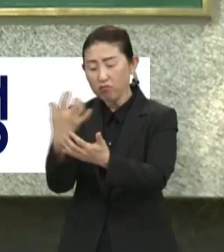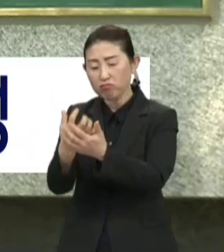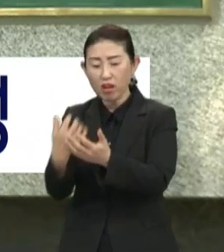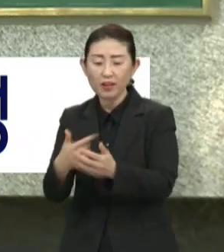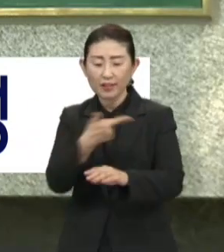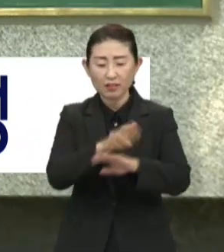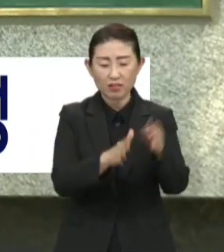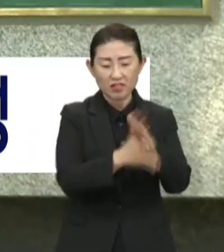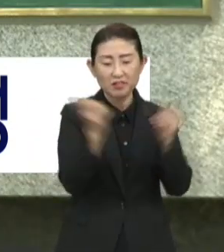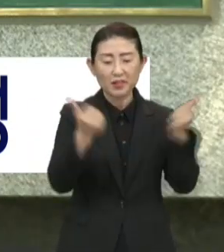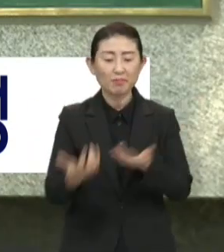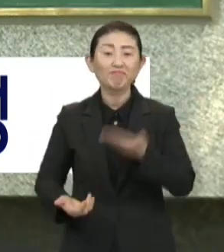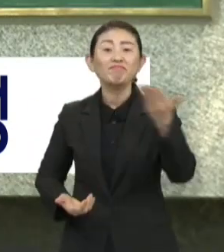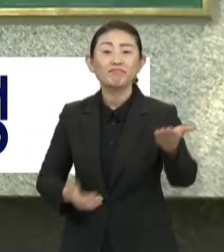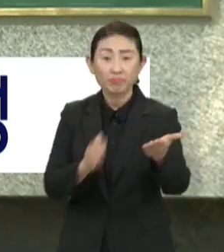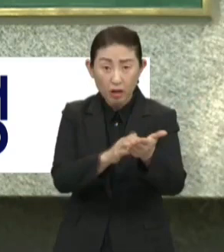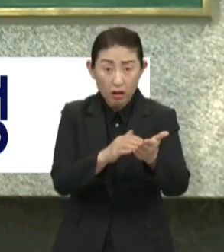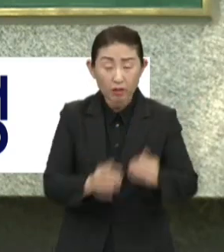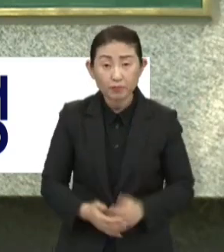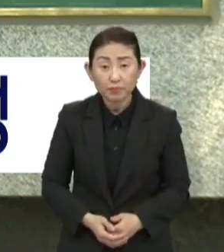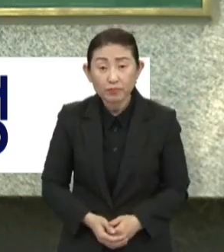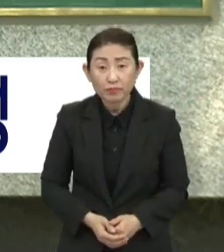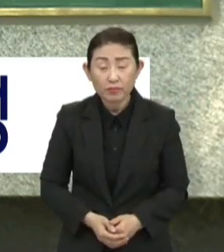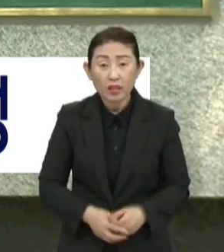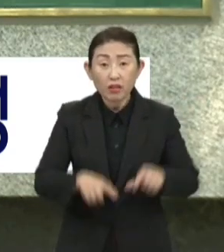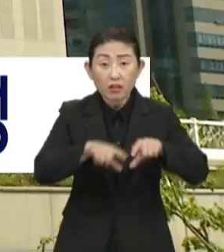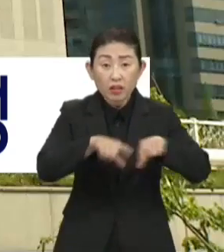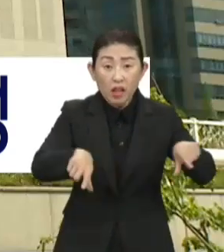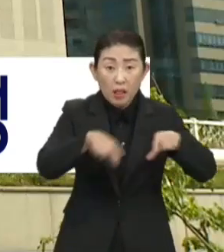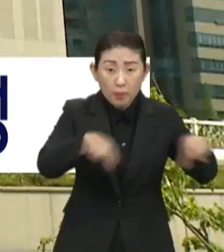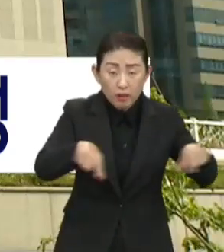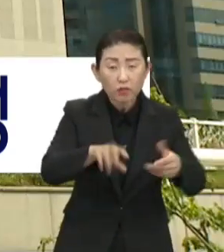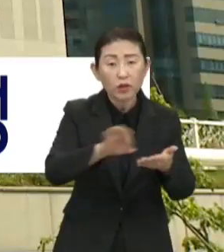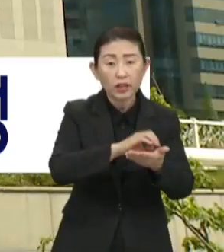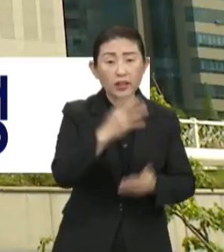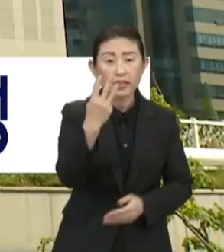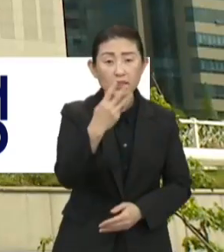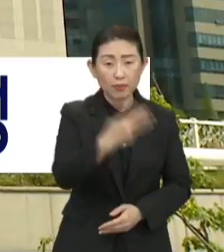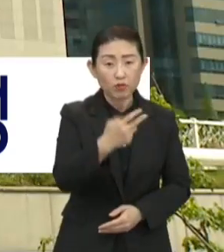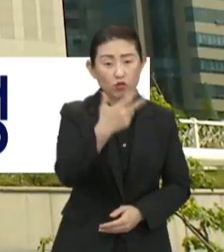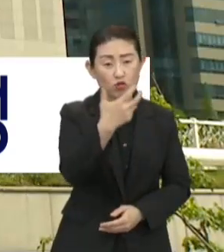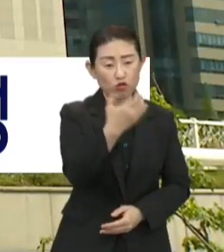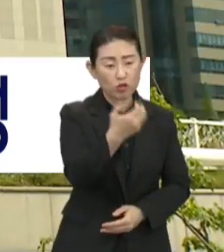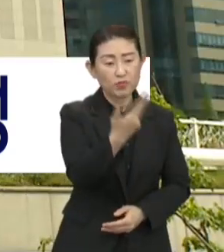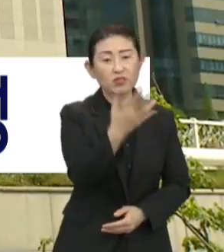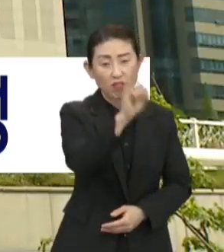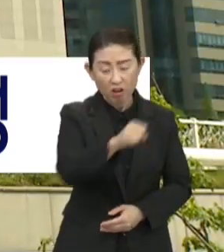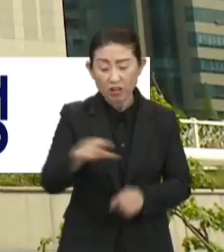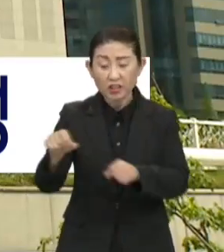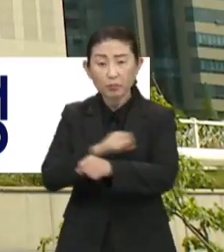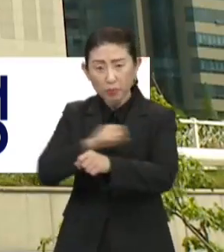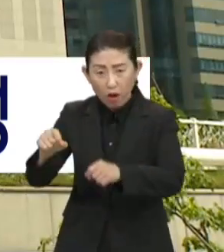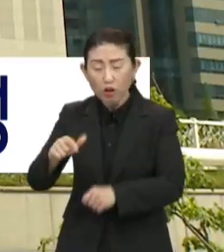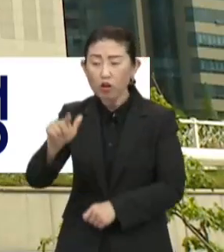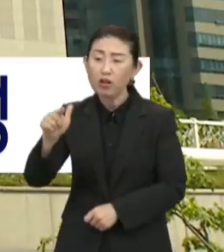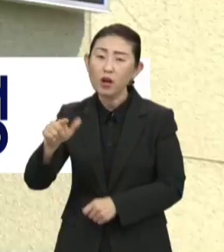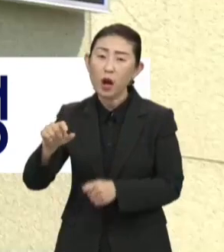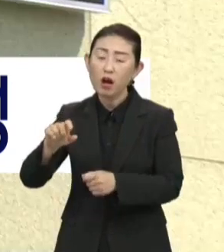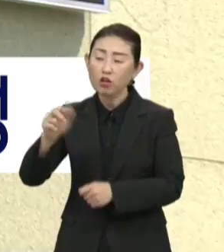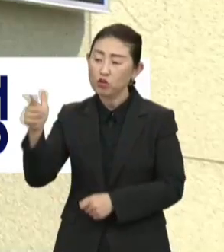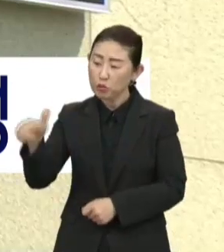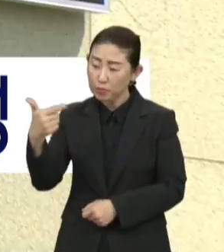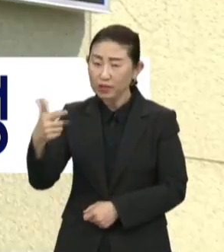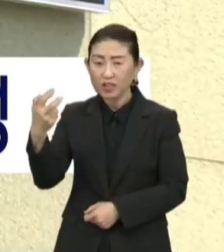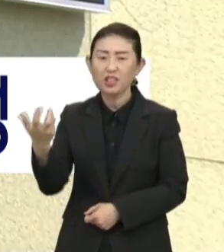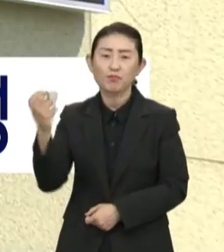대전시의회에 제출했습니다. 이번 추경예산은 일반회계 3,097억 원, 특별회계 632억 원이